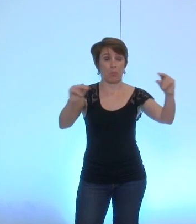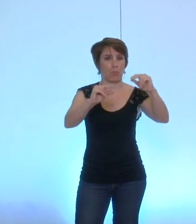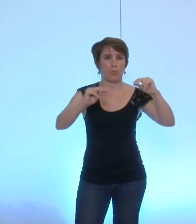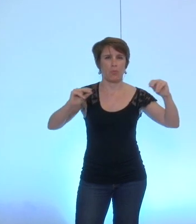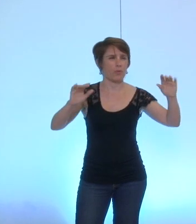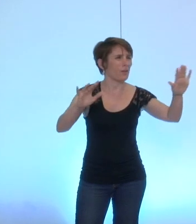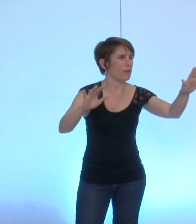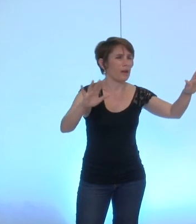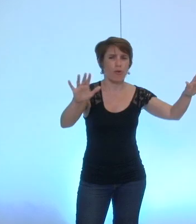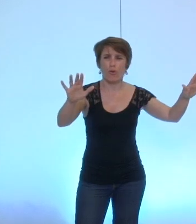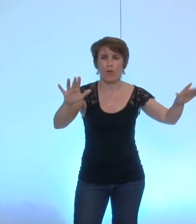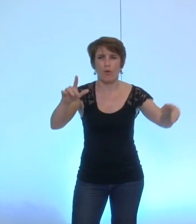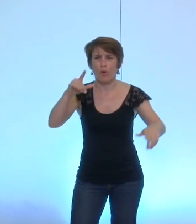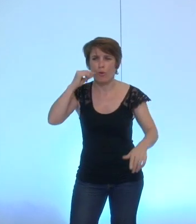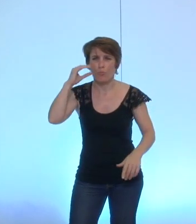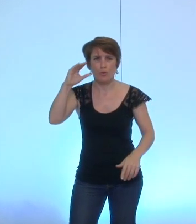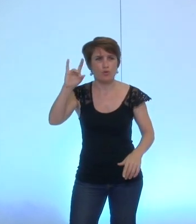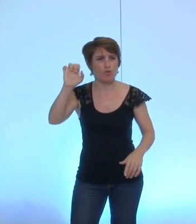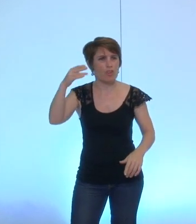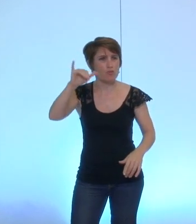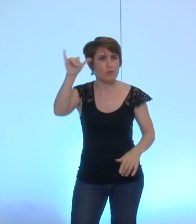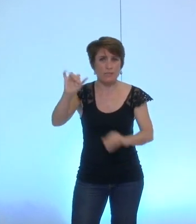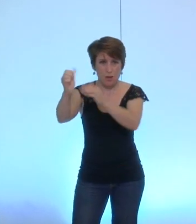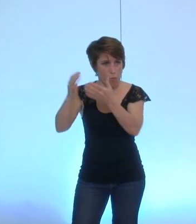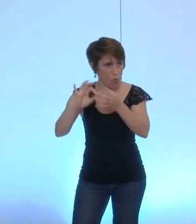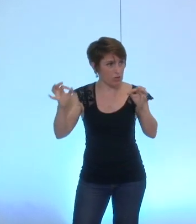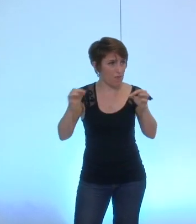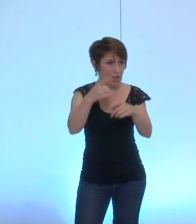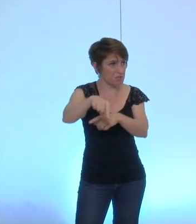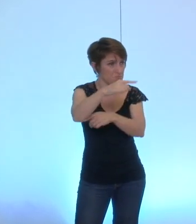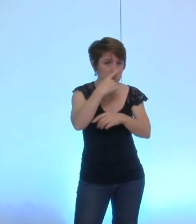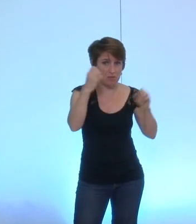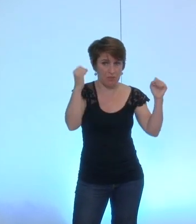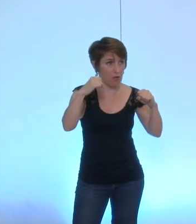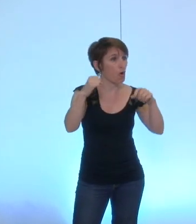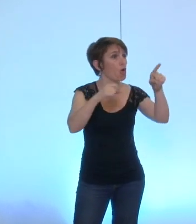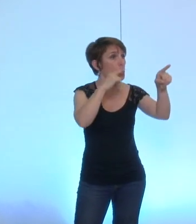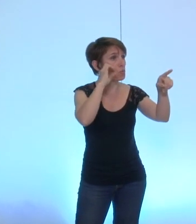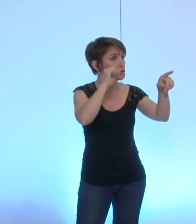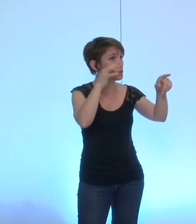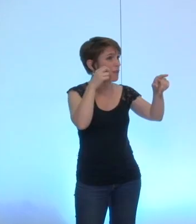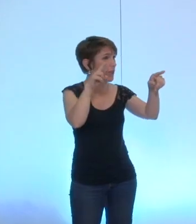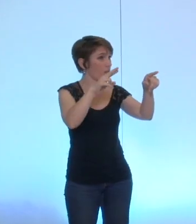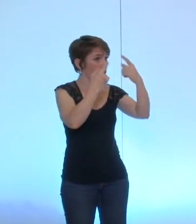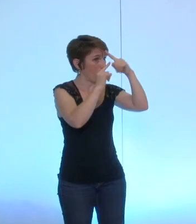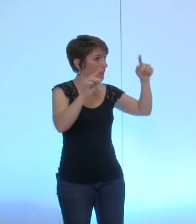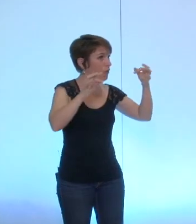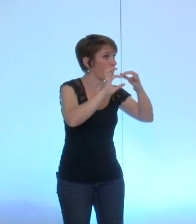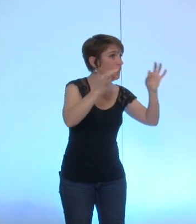la formulation de monsieur Chamusset vous irez oui monsieur Safar la formulation de monsieur Chamusset ne vous convient pas